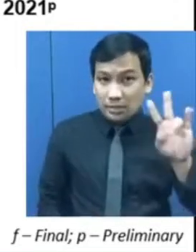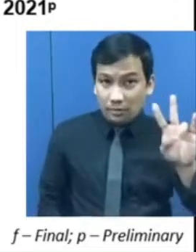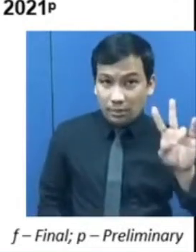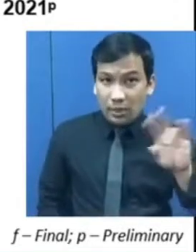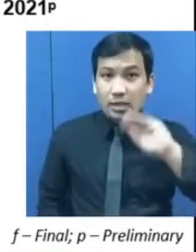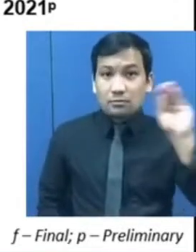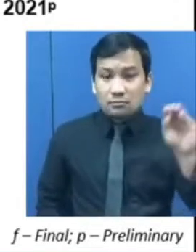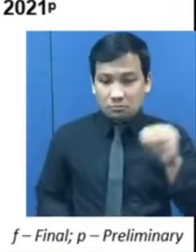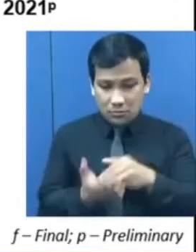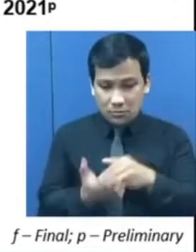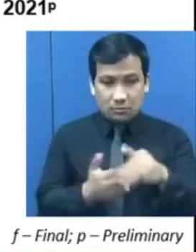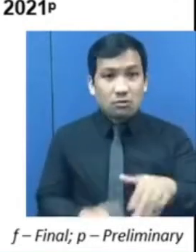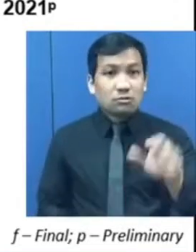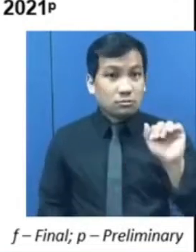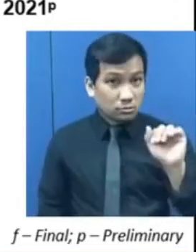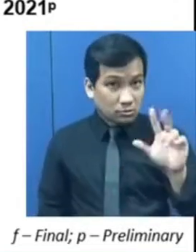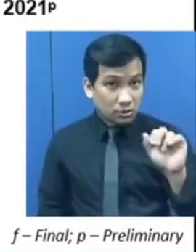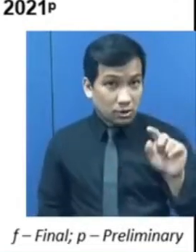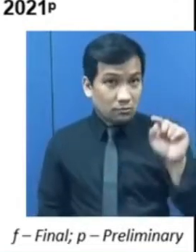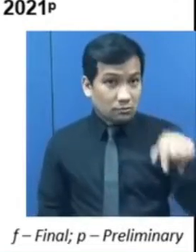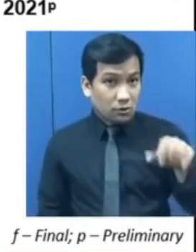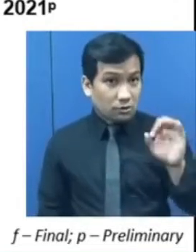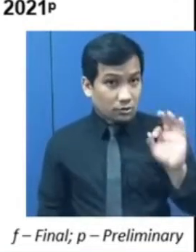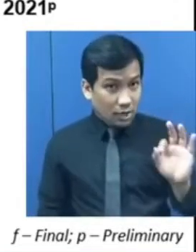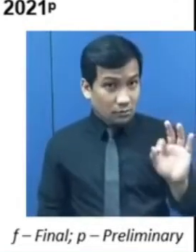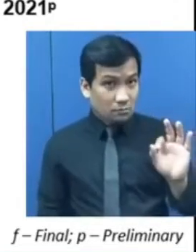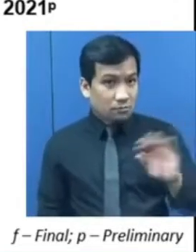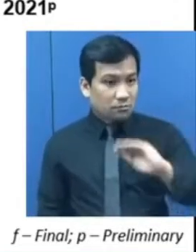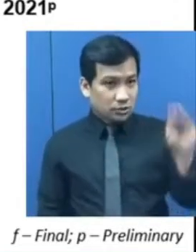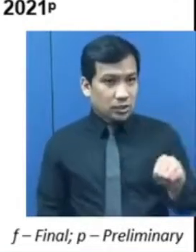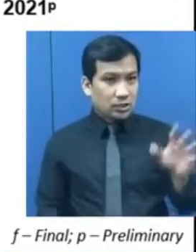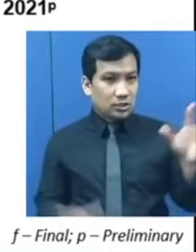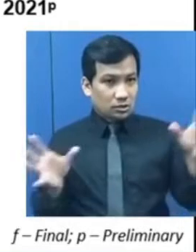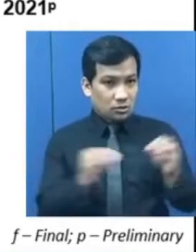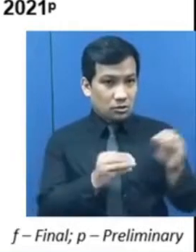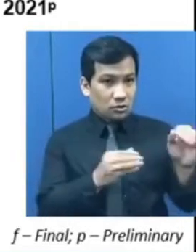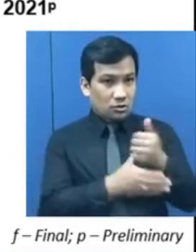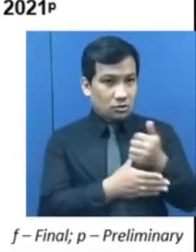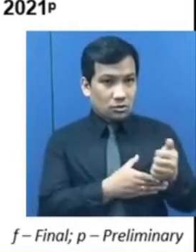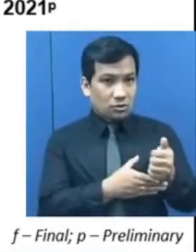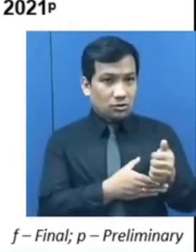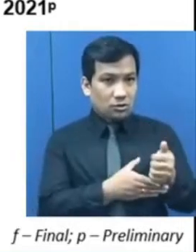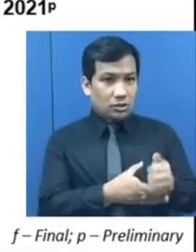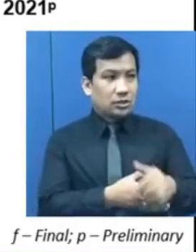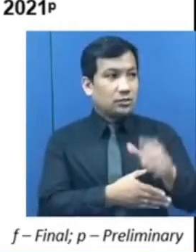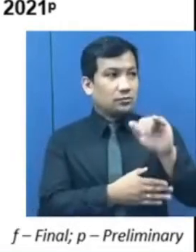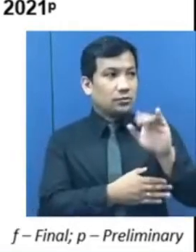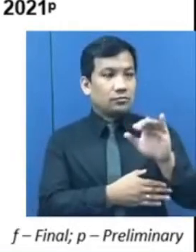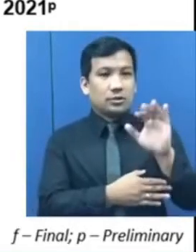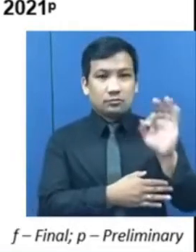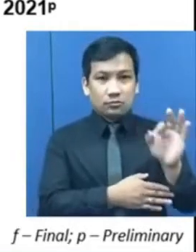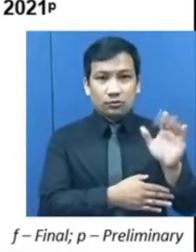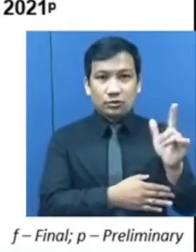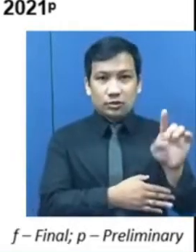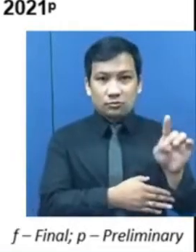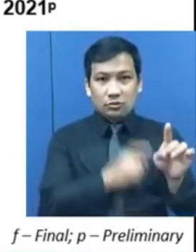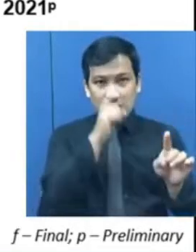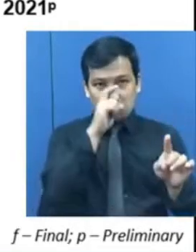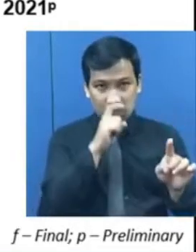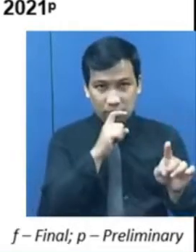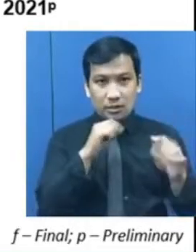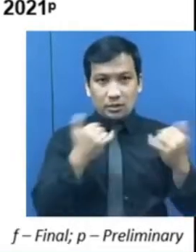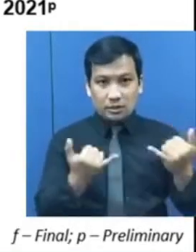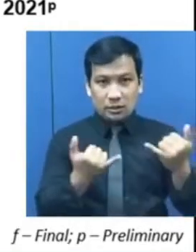o 13.9% sa kabuwang bilang ng kabataang nasa 15 to 24 years old